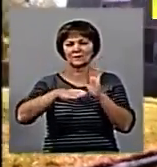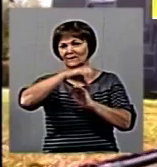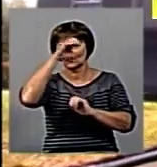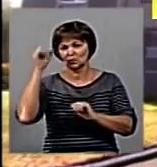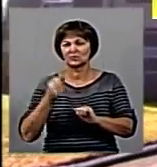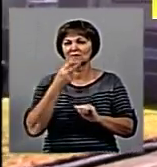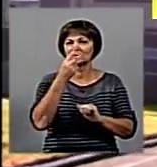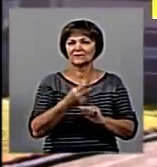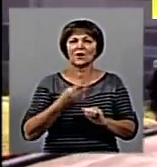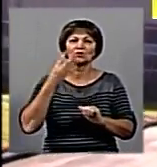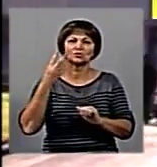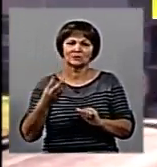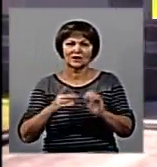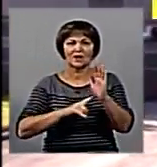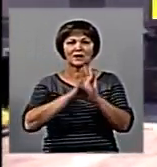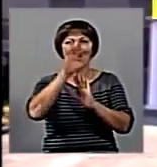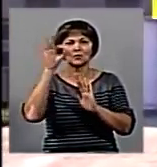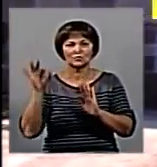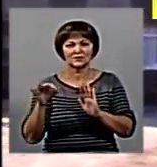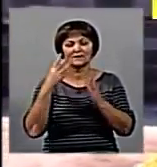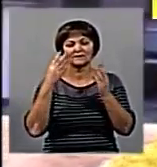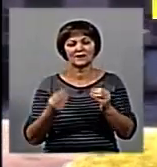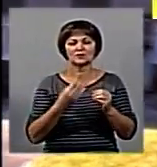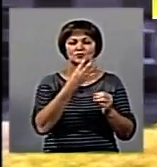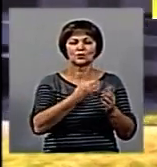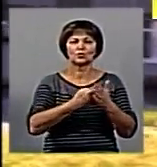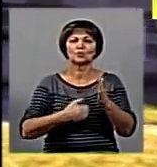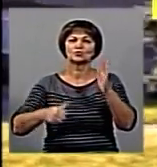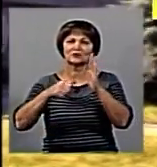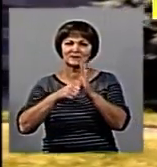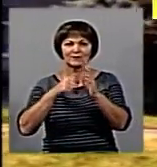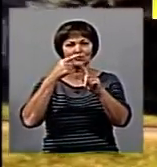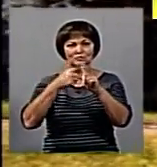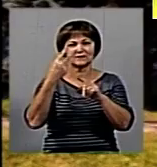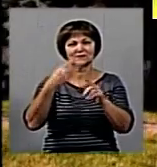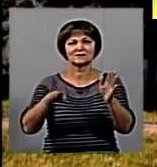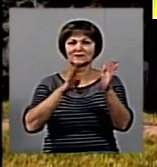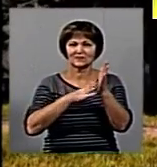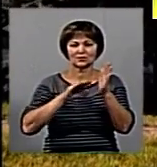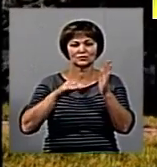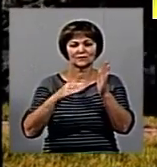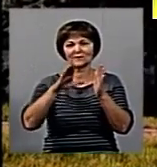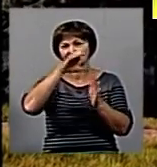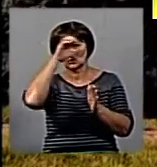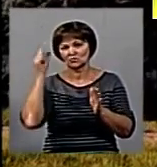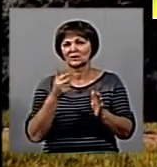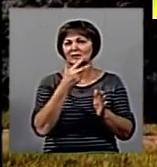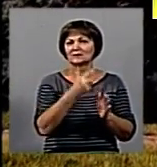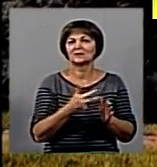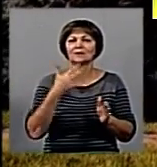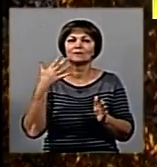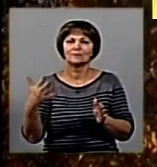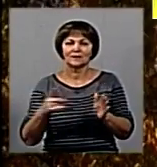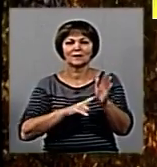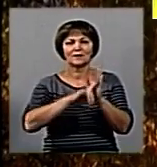Вночі 2-4 градуси тепла, день від 4 до 6 вища нуля. 29 жовтня вночі 3-5 градусів